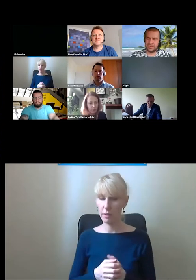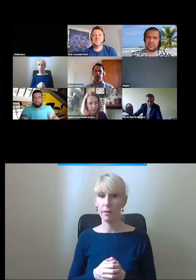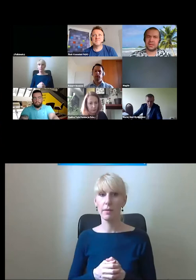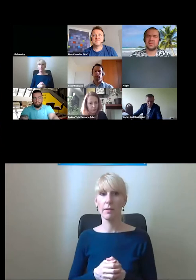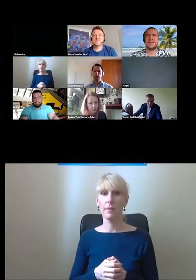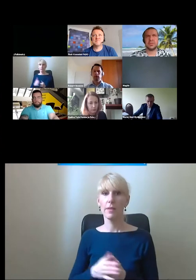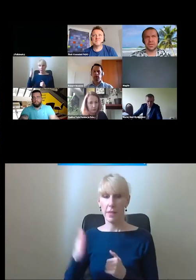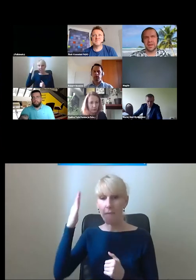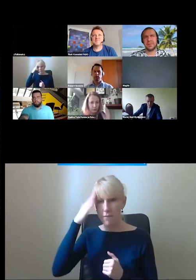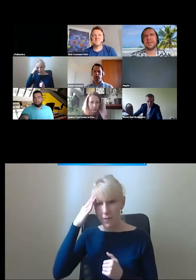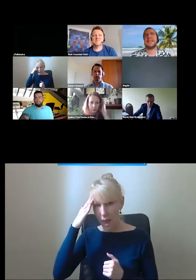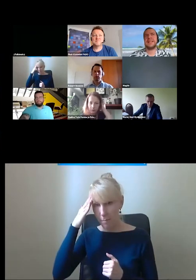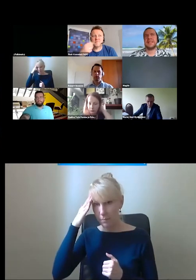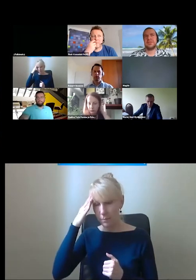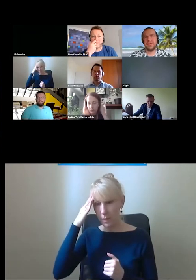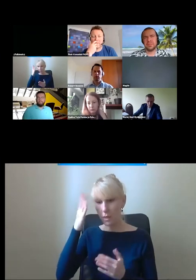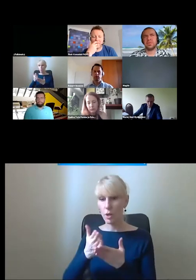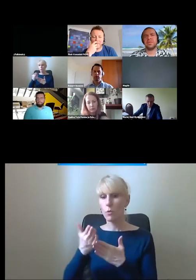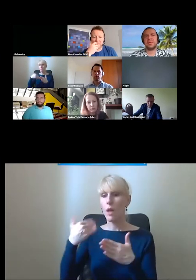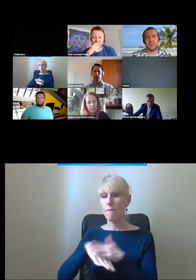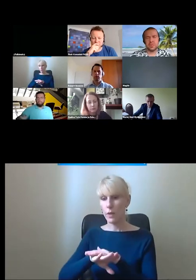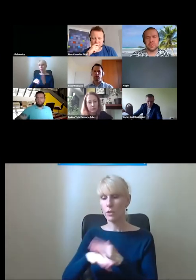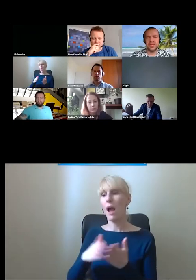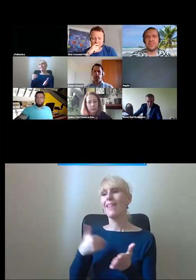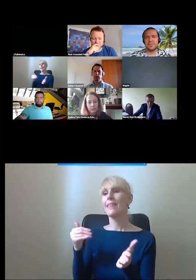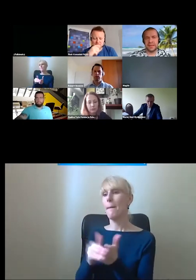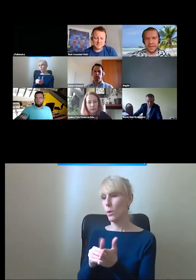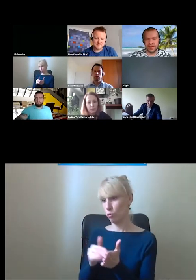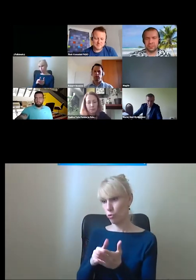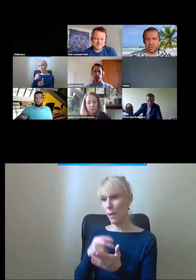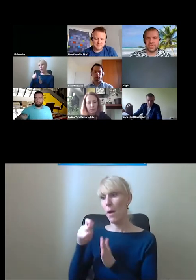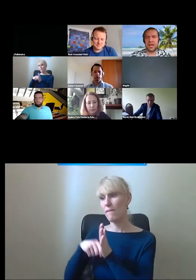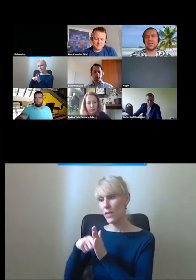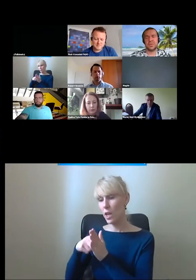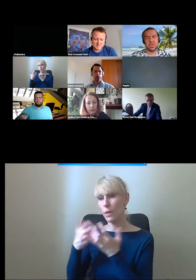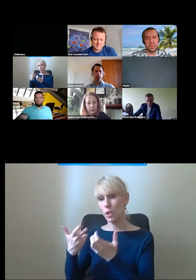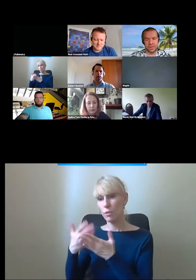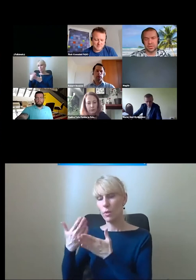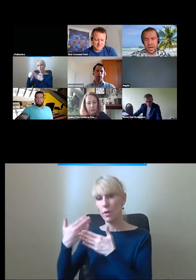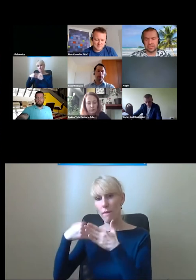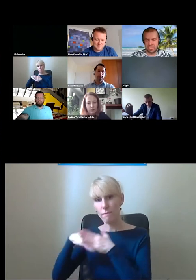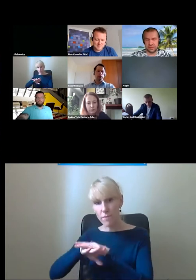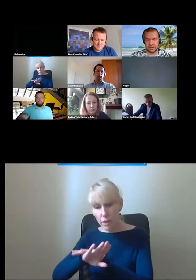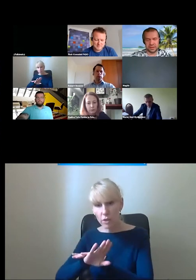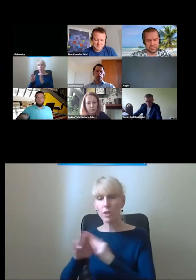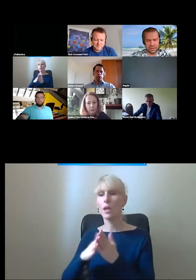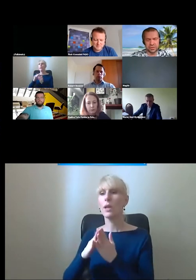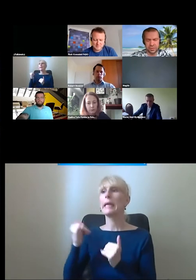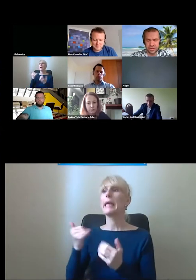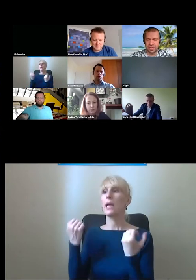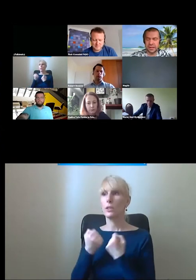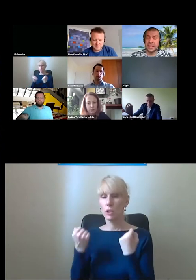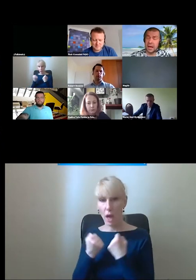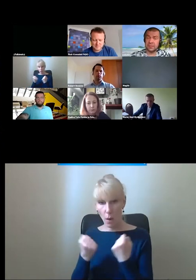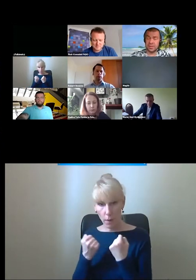wiem o tym, natomiast na potrzeby filmu poszukaliśmy takiego wyjścia, żeby zobaczyć, jak to działa. i